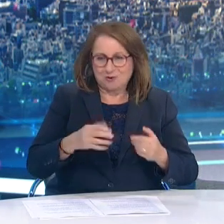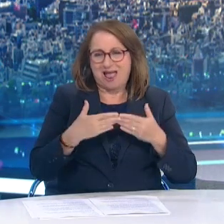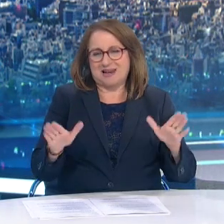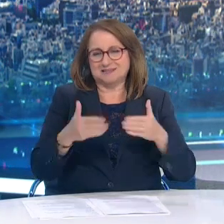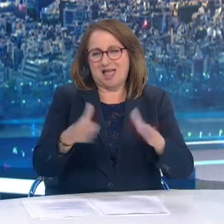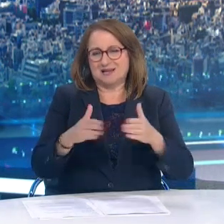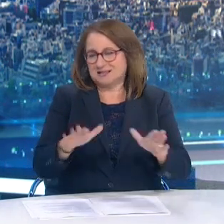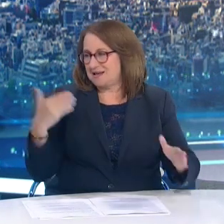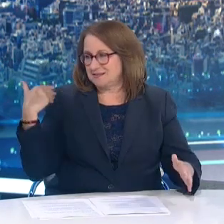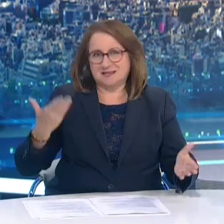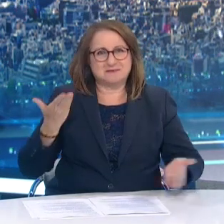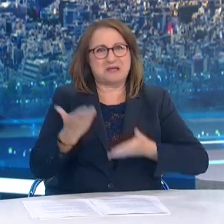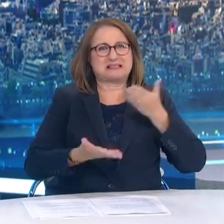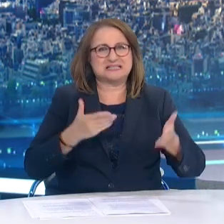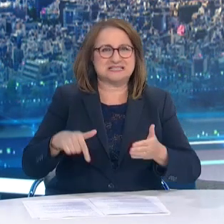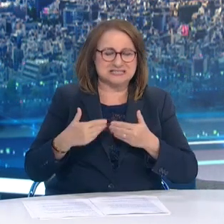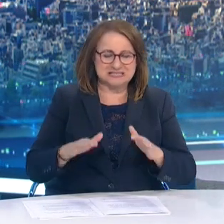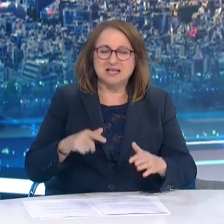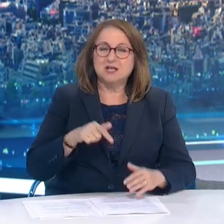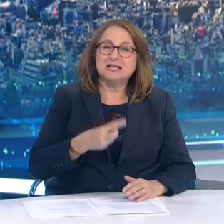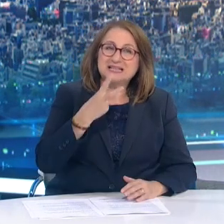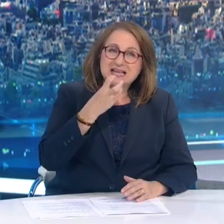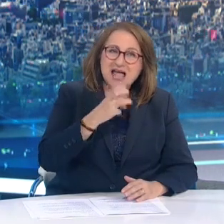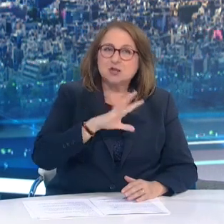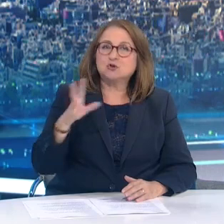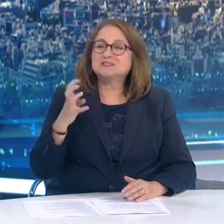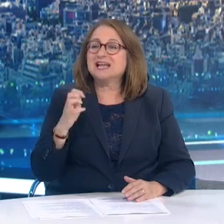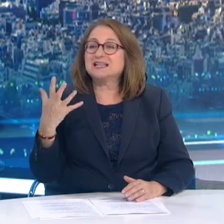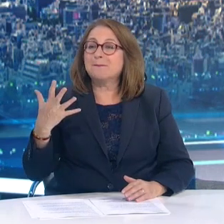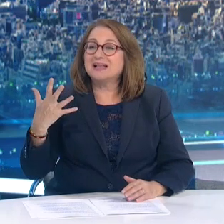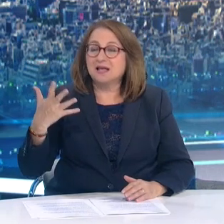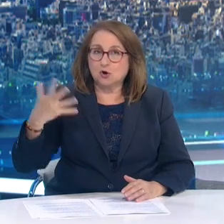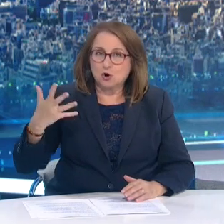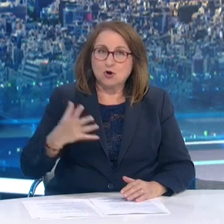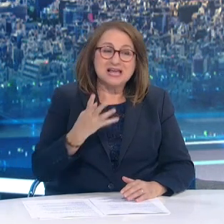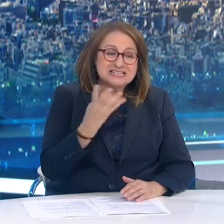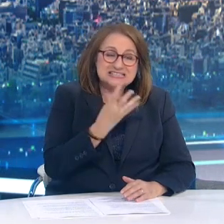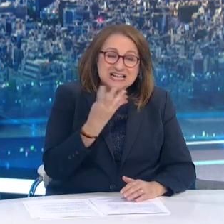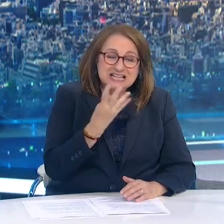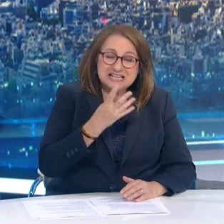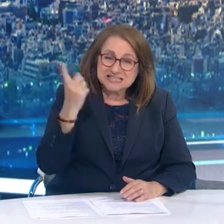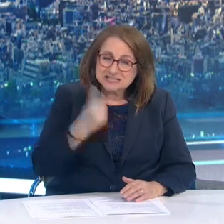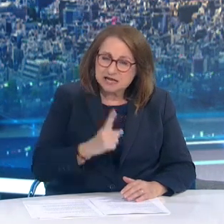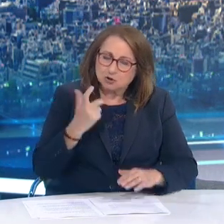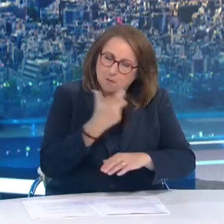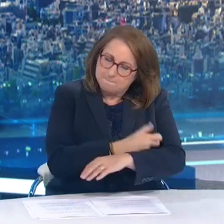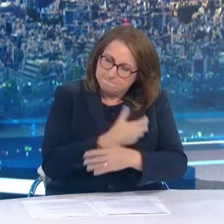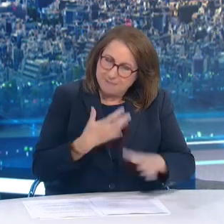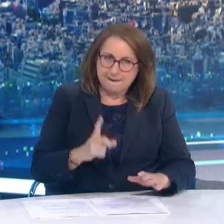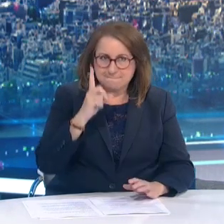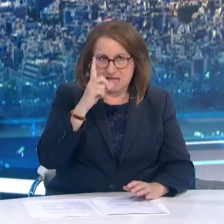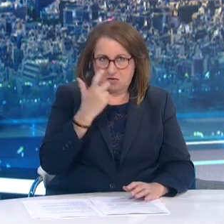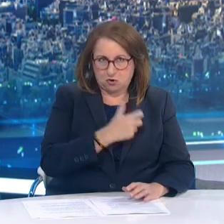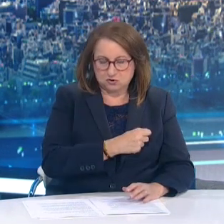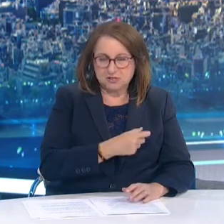ανεβαίνουν Συγκεκριμένα στις ηλικίες 30 με 45 ετών Το 44% των πολιτών έχει κάνει τουλάχιστον μία δόση Ενώ στις ηλικίες